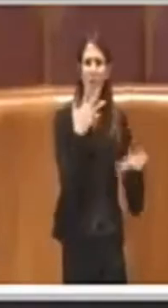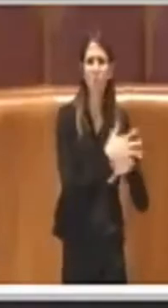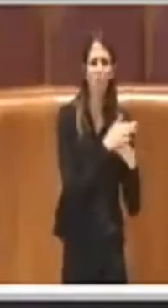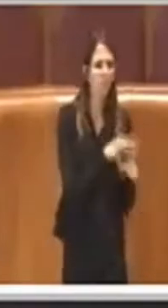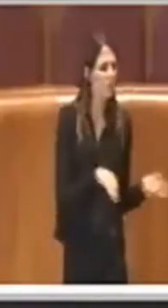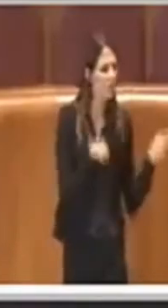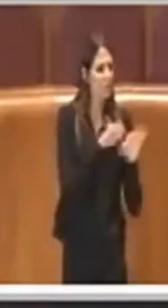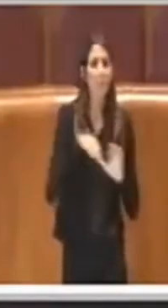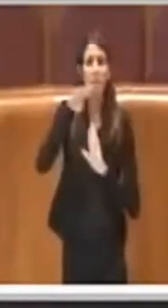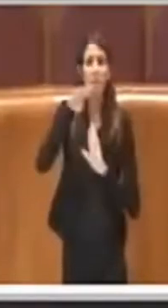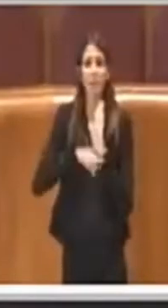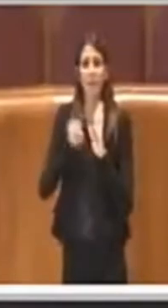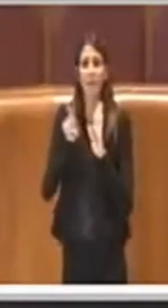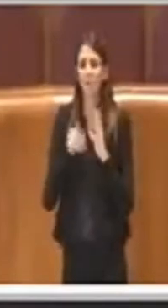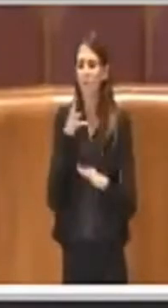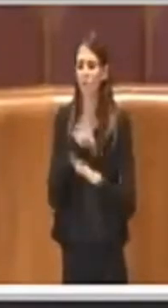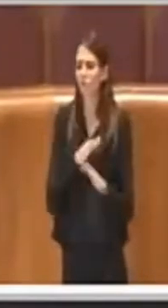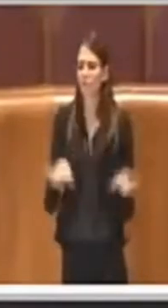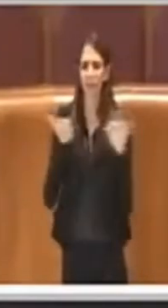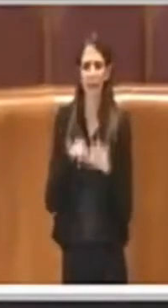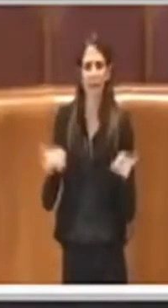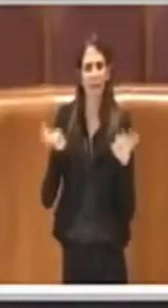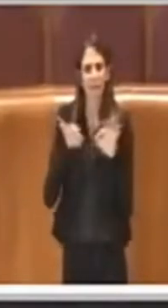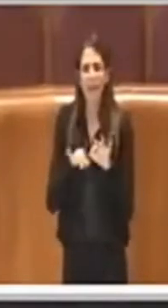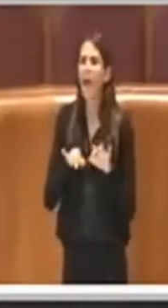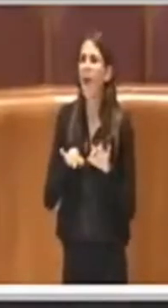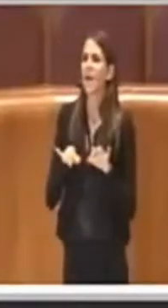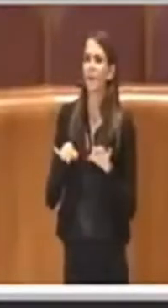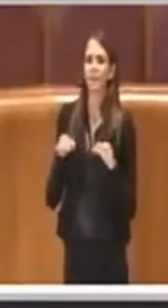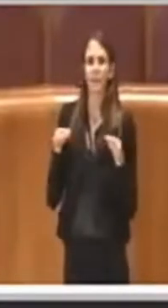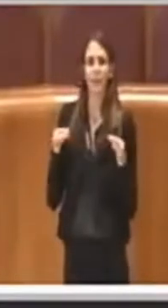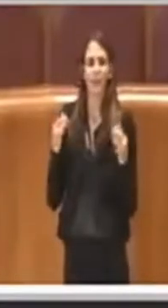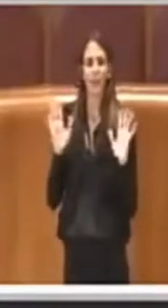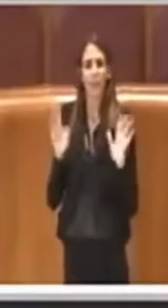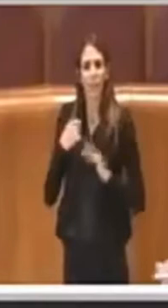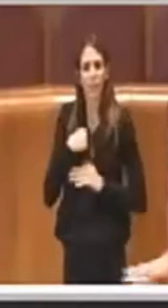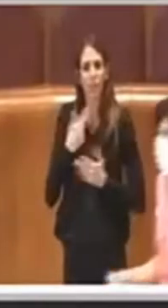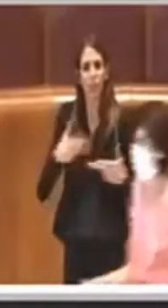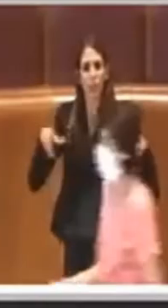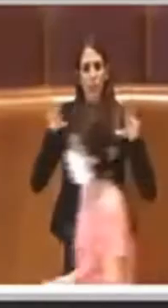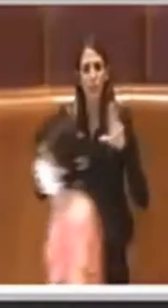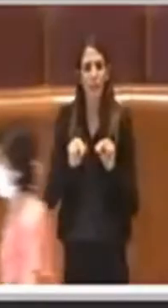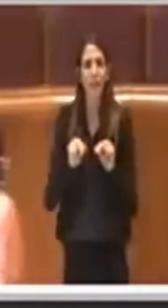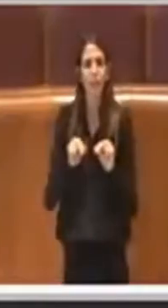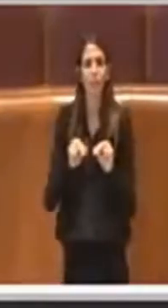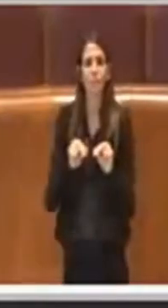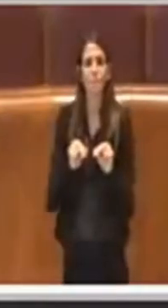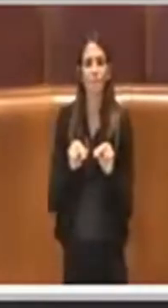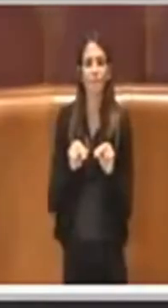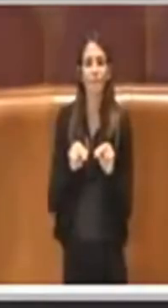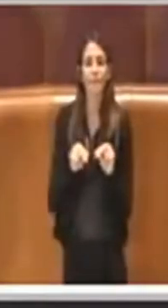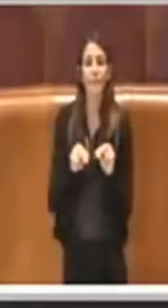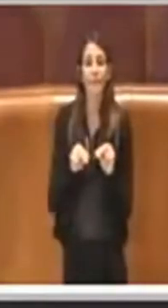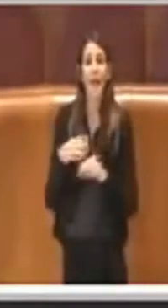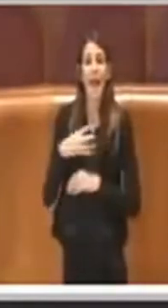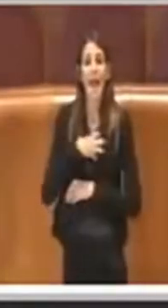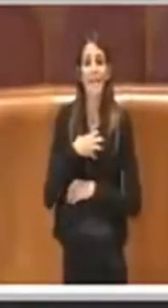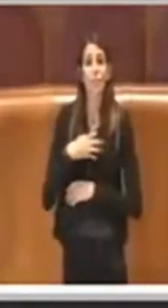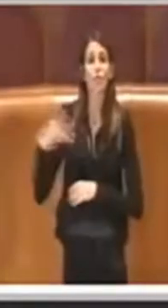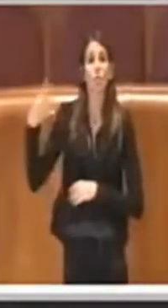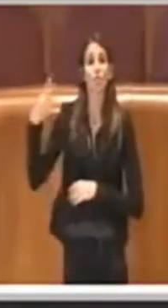piani di zona. Stiamo parlando di un settore molto ben delineato e ripeto l'assessore Montoni l'ha spiegato in maniera